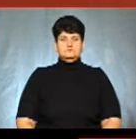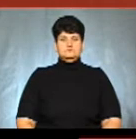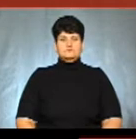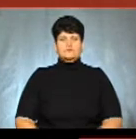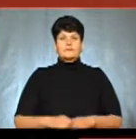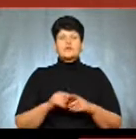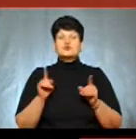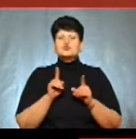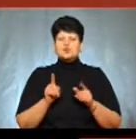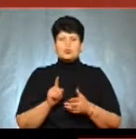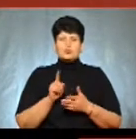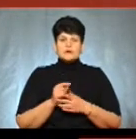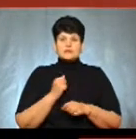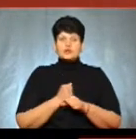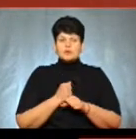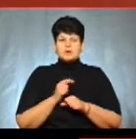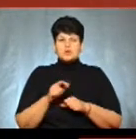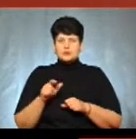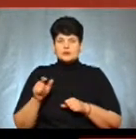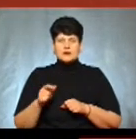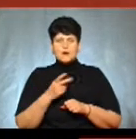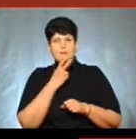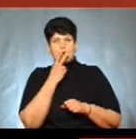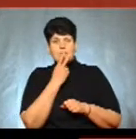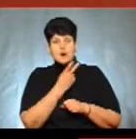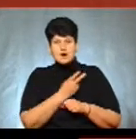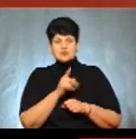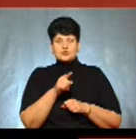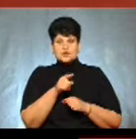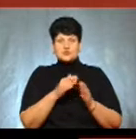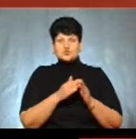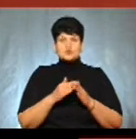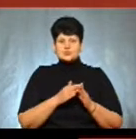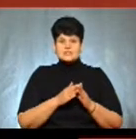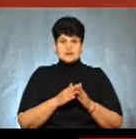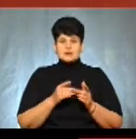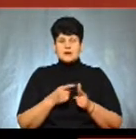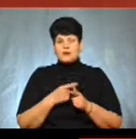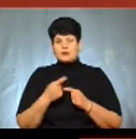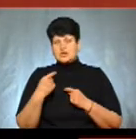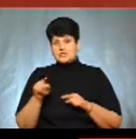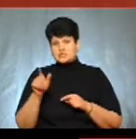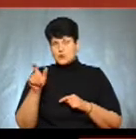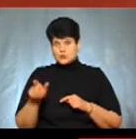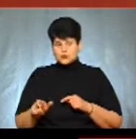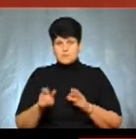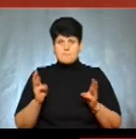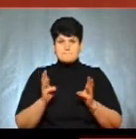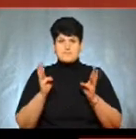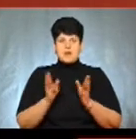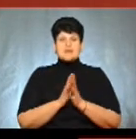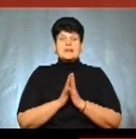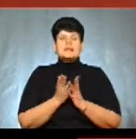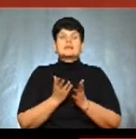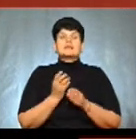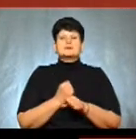Пане Андрію, що повинні робити люди, яка побачила, що її сусід або інша особа підпалює траву?